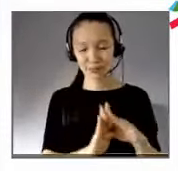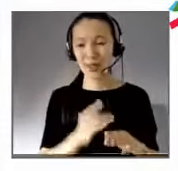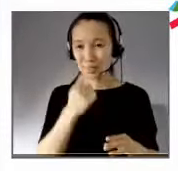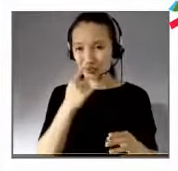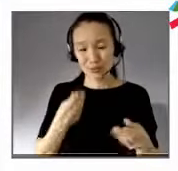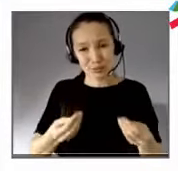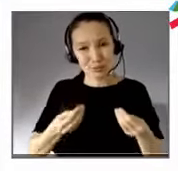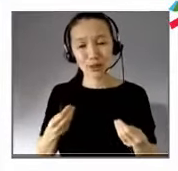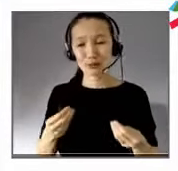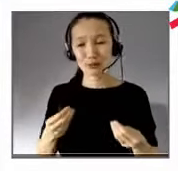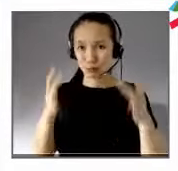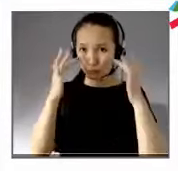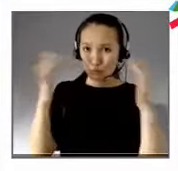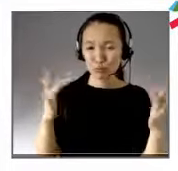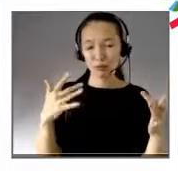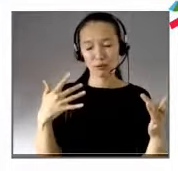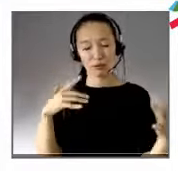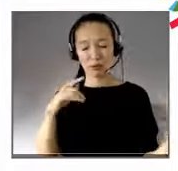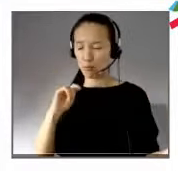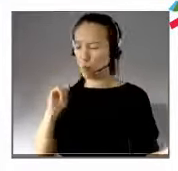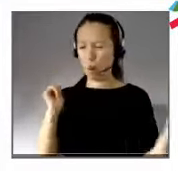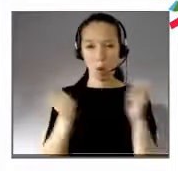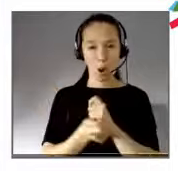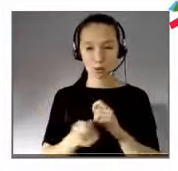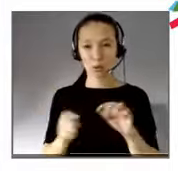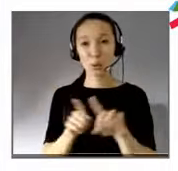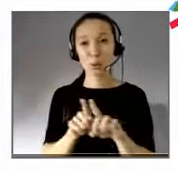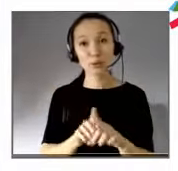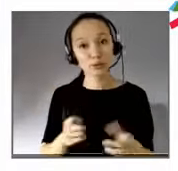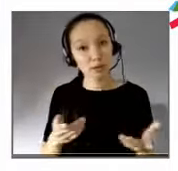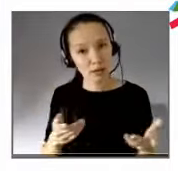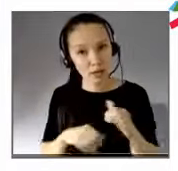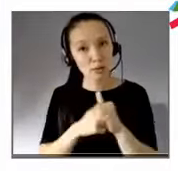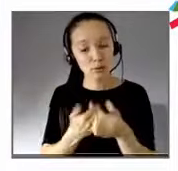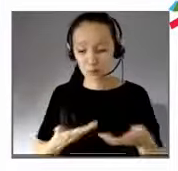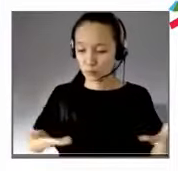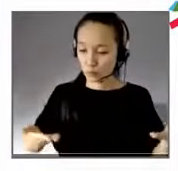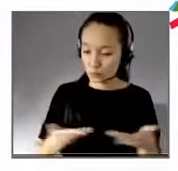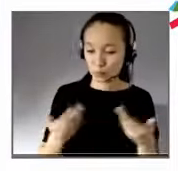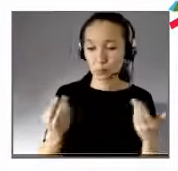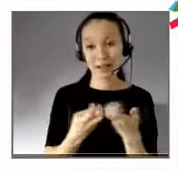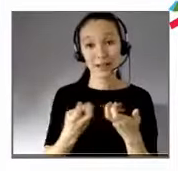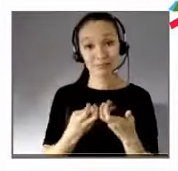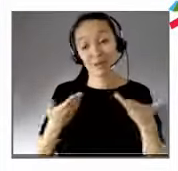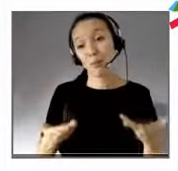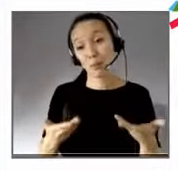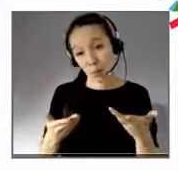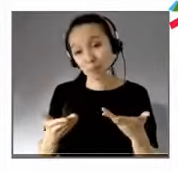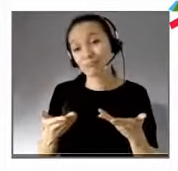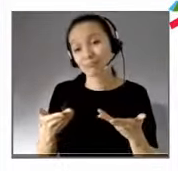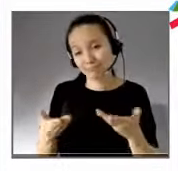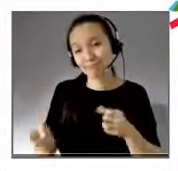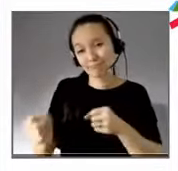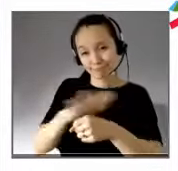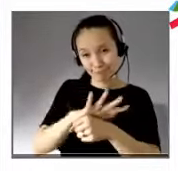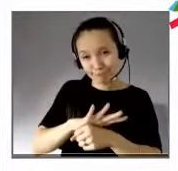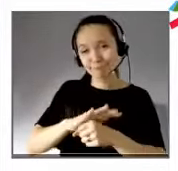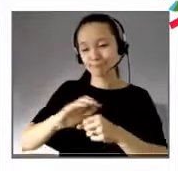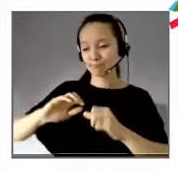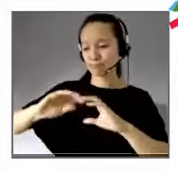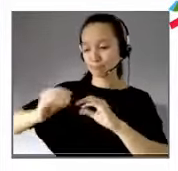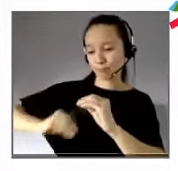auquel nous sommes appelés et auquel, justement, des situations telles que la pandémie aujourd'hui, les enjeux écologiques, nous